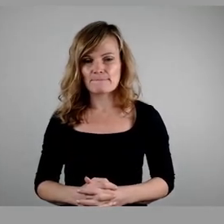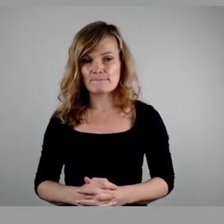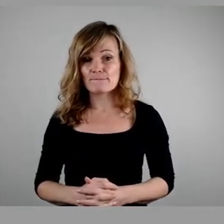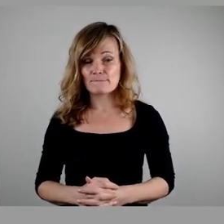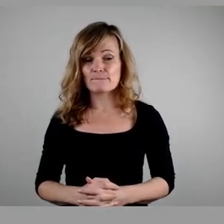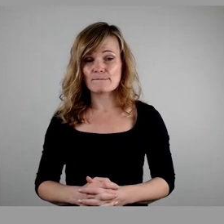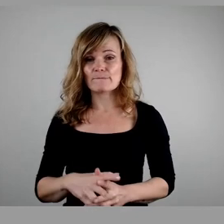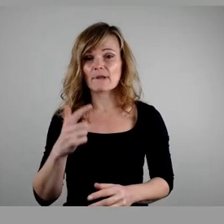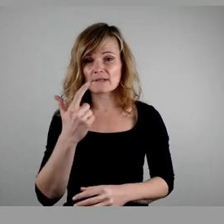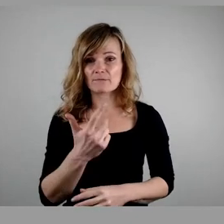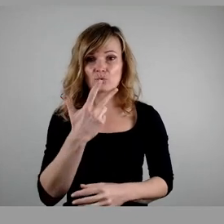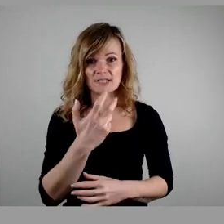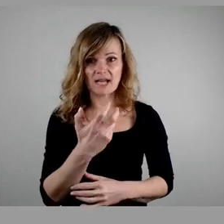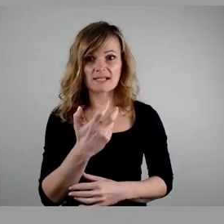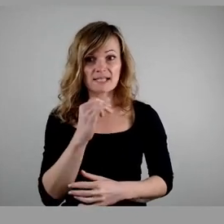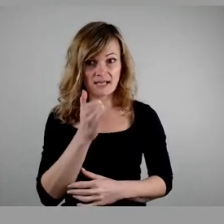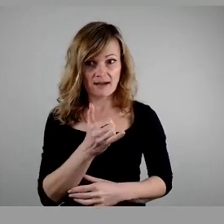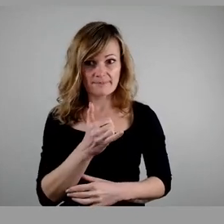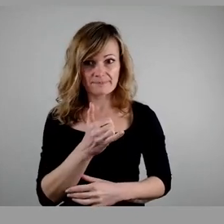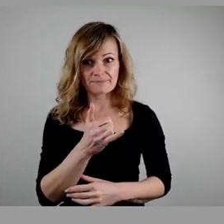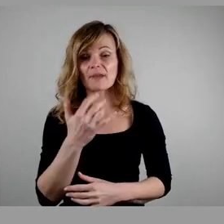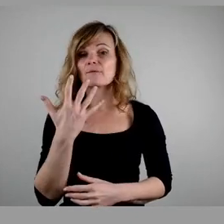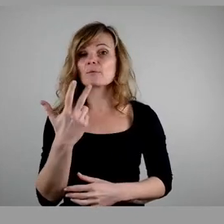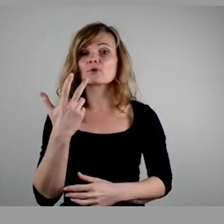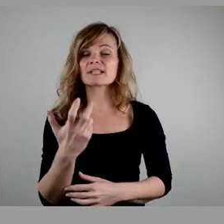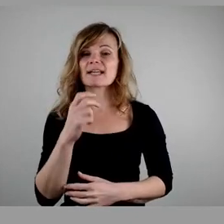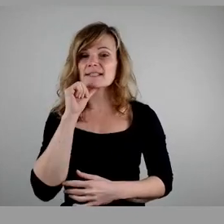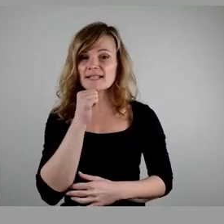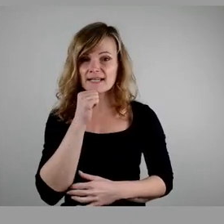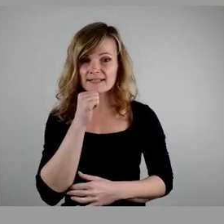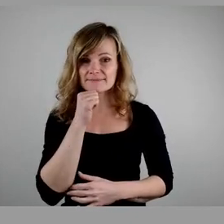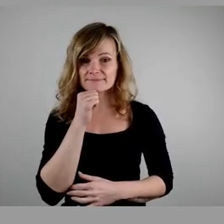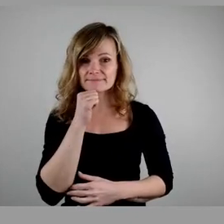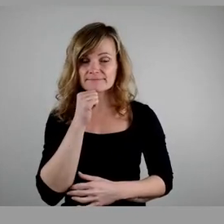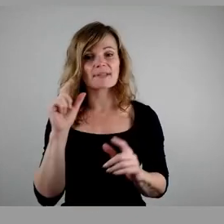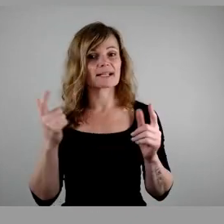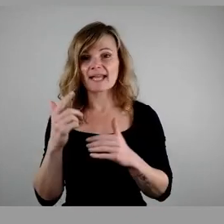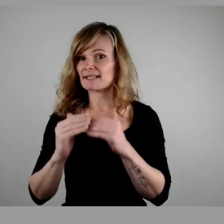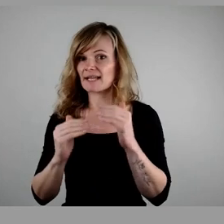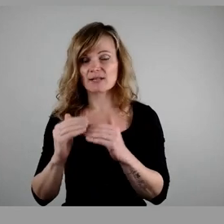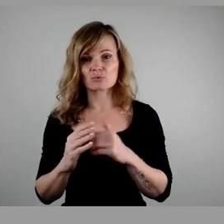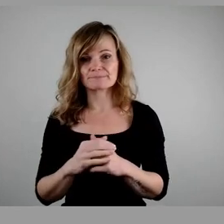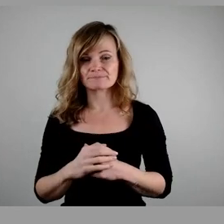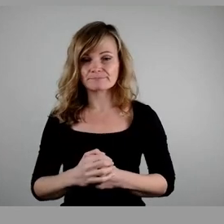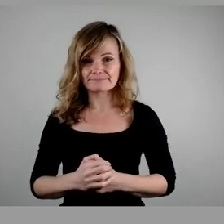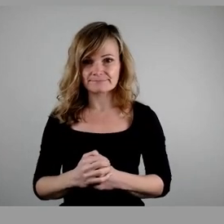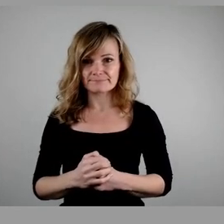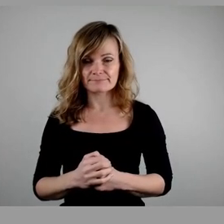32 Ja-Stimmen, 35 Nein-Stimmen, keine Enthaltungen. Damit ist der